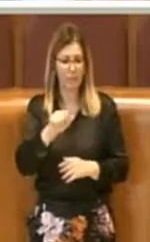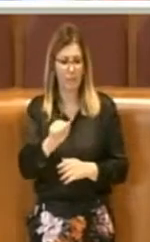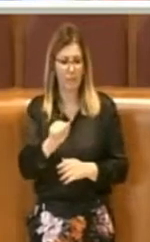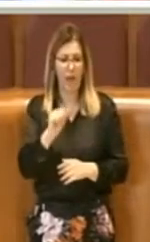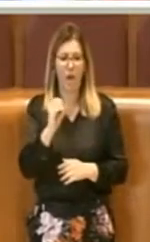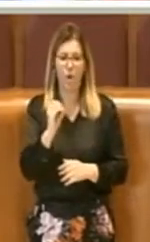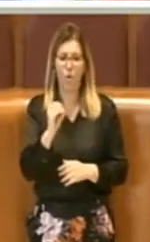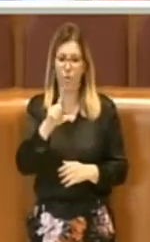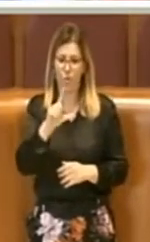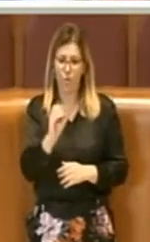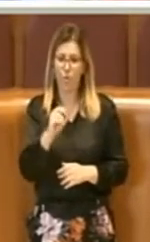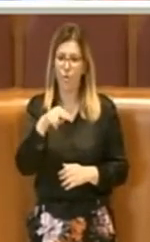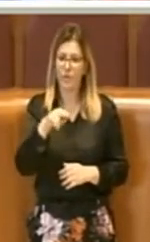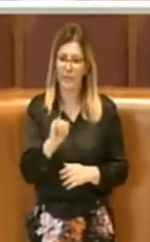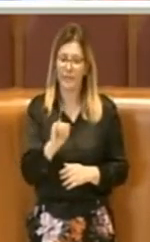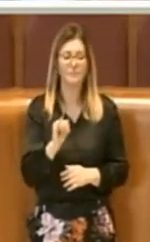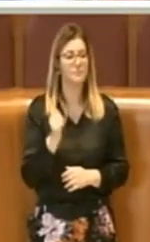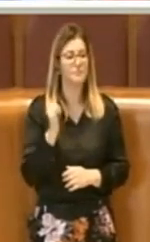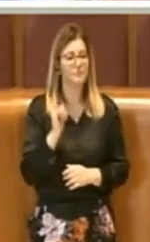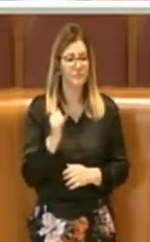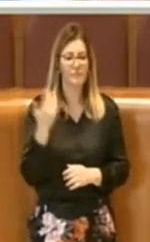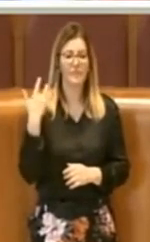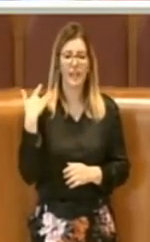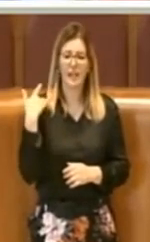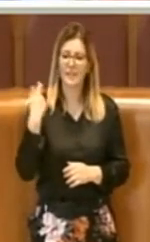Grazie Presidente,